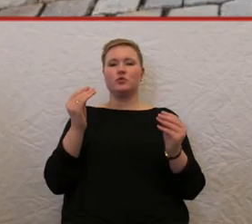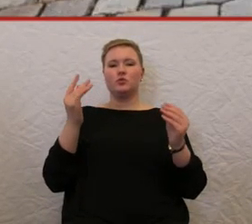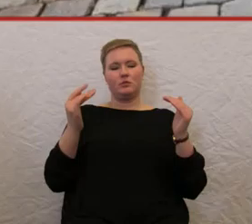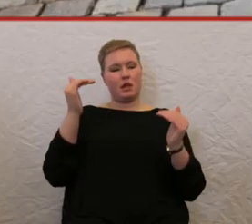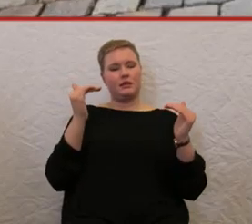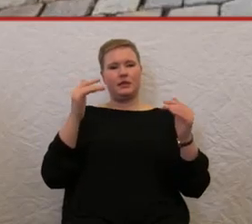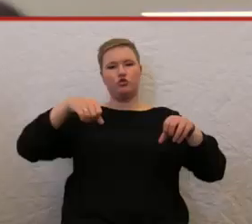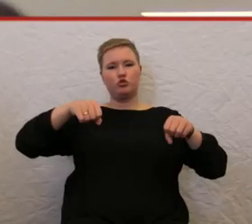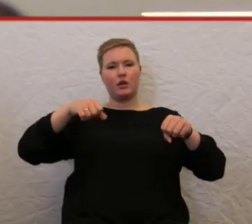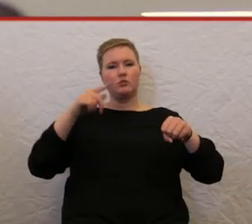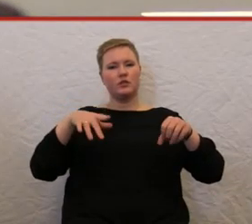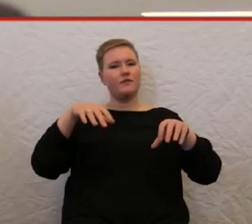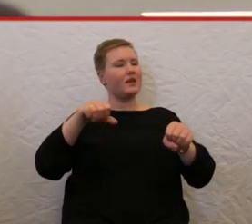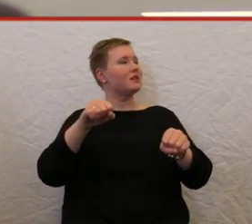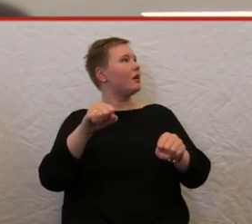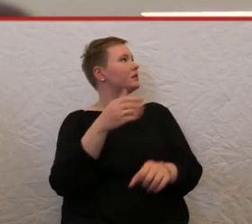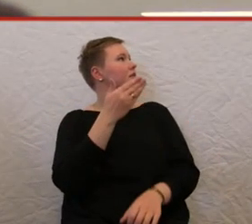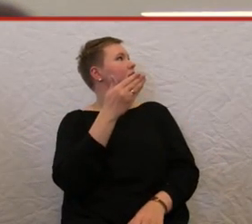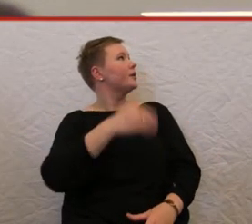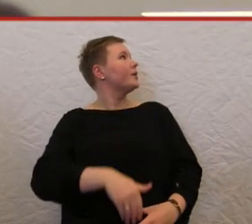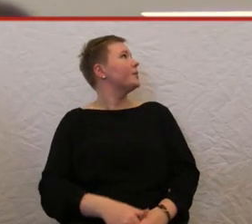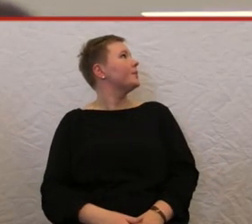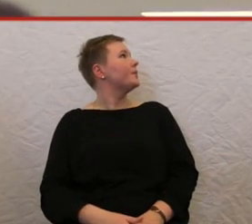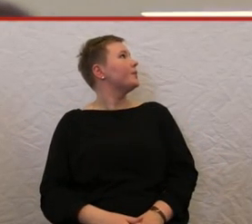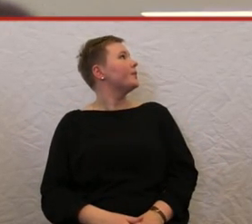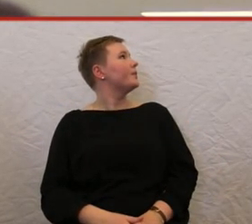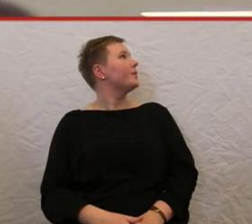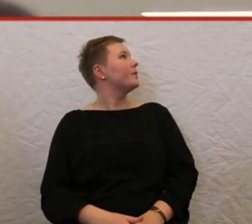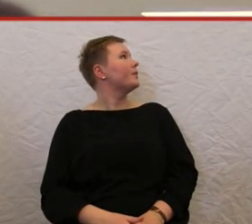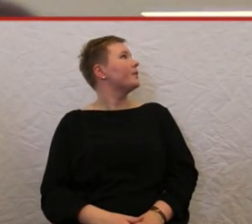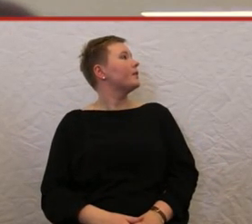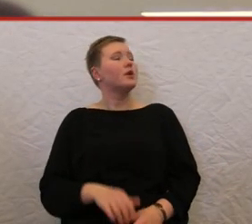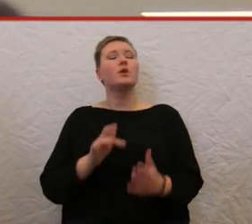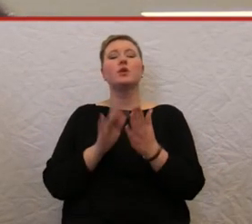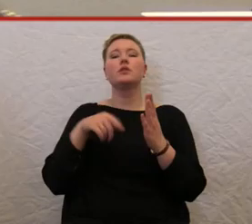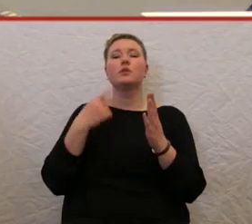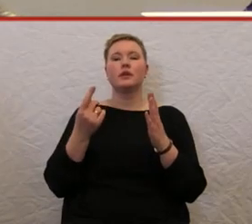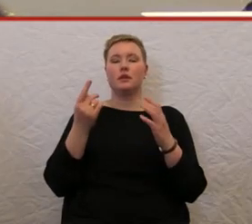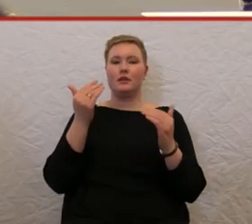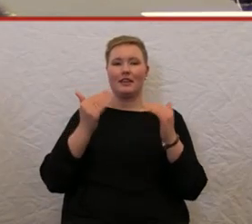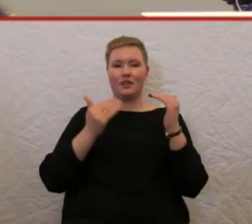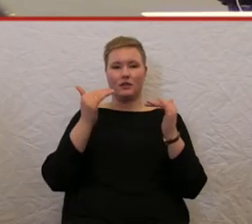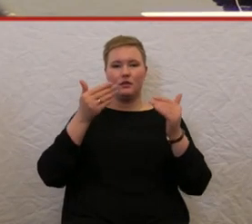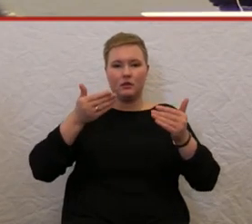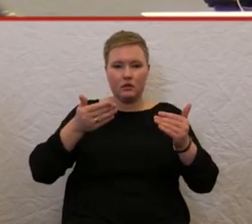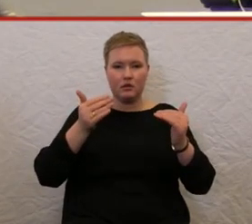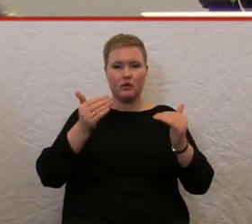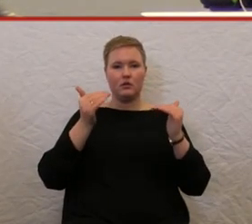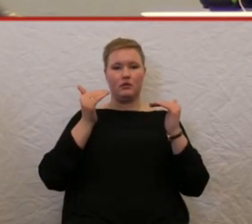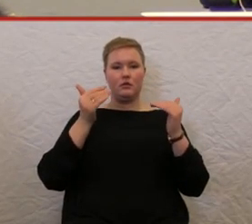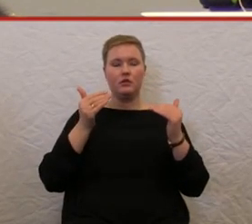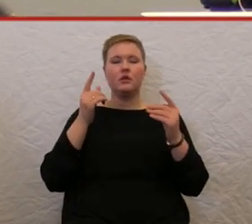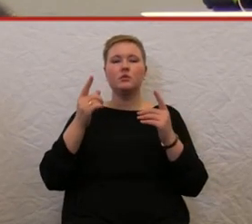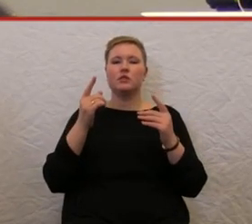Man muss sich daran festhalten, weil man nämlich über die Gewichtsverlagerung das Gerät steuert. Aber eine Stange in der Mitte ist